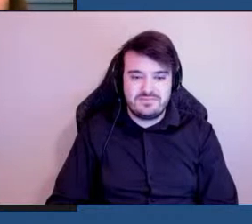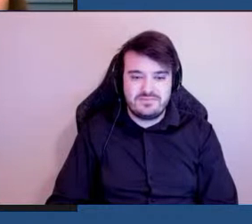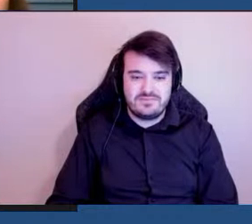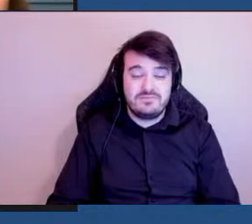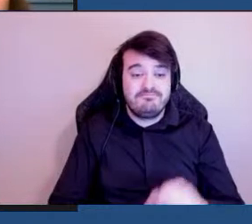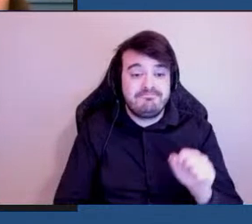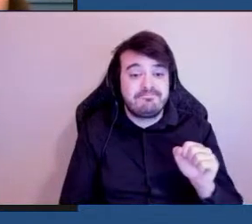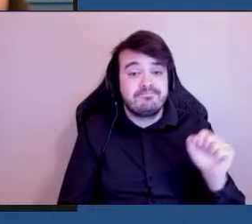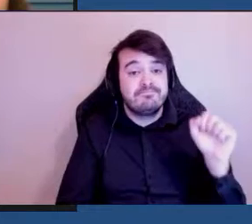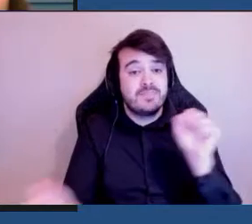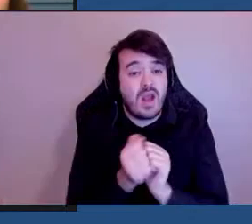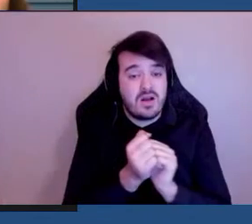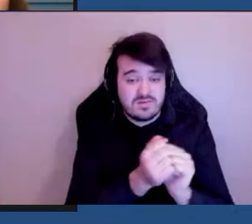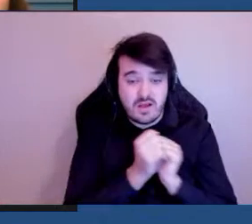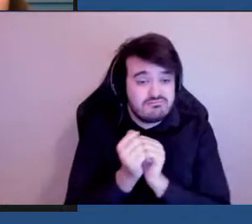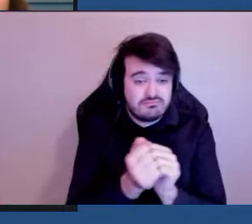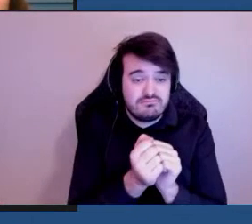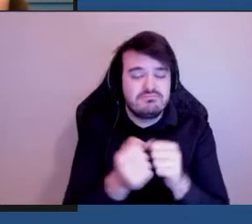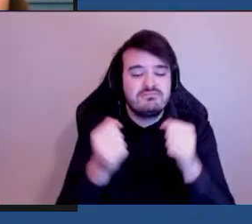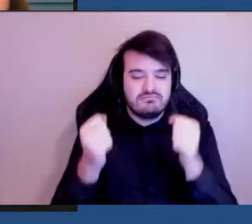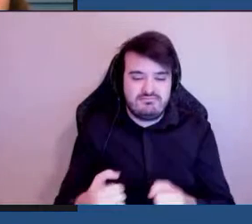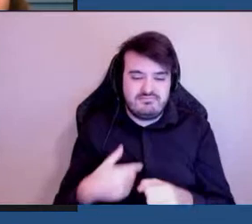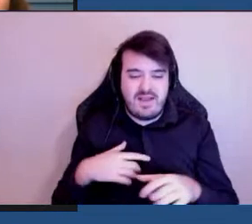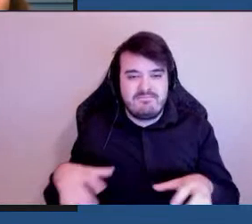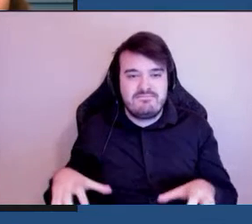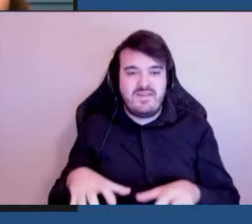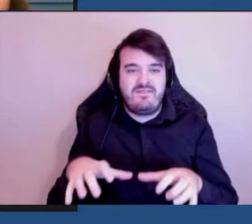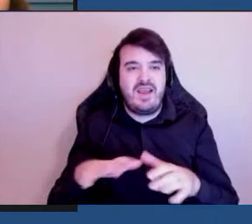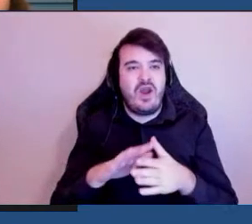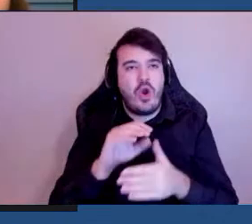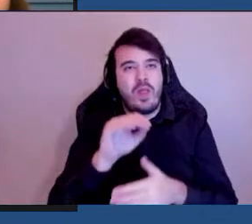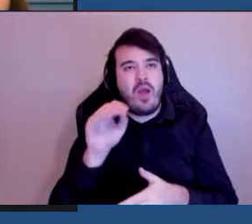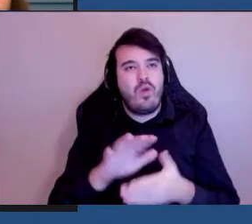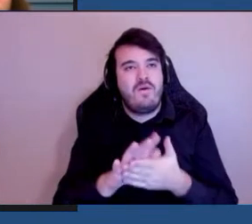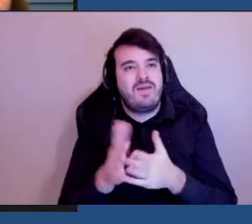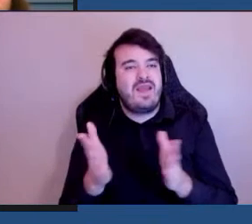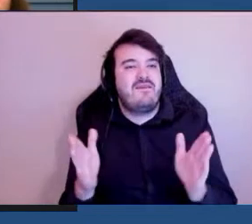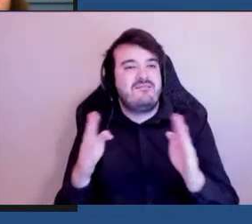ensemble nous pouvons travailler à faire d'Ottawa une ville inclusive pour tous